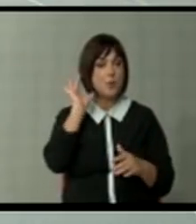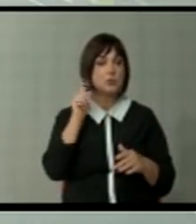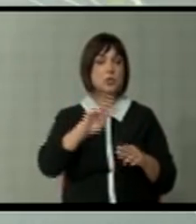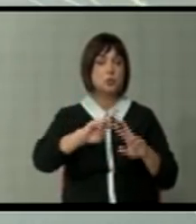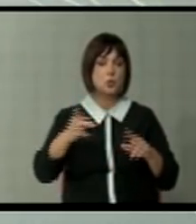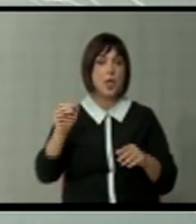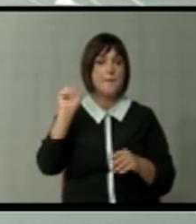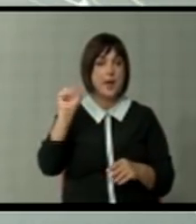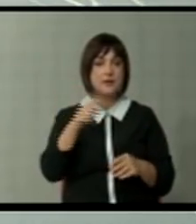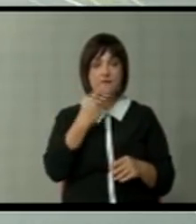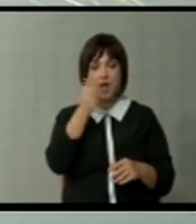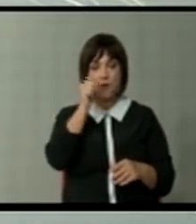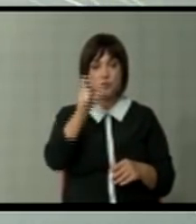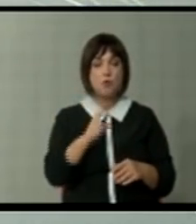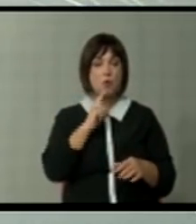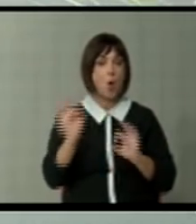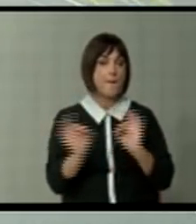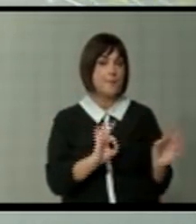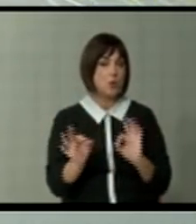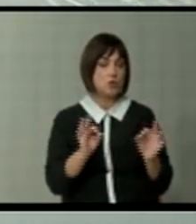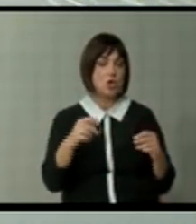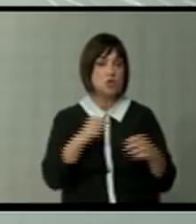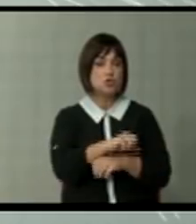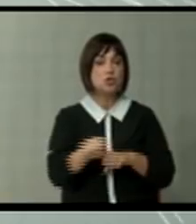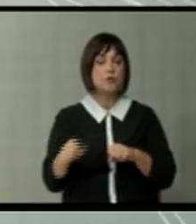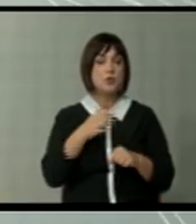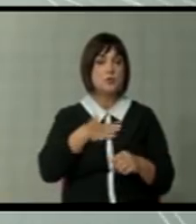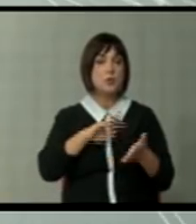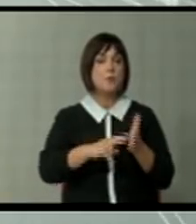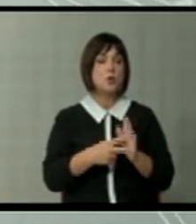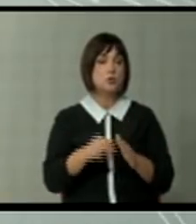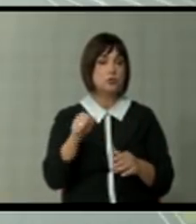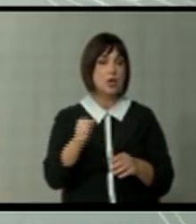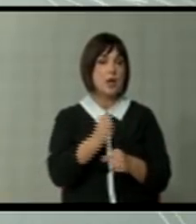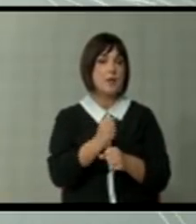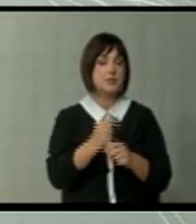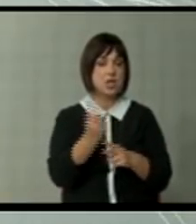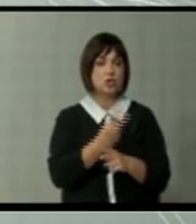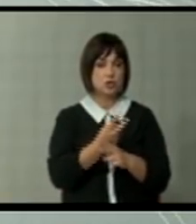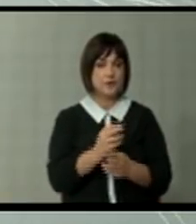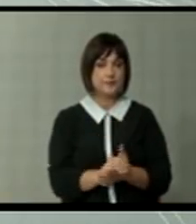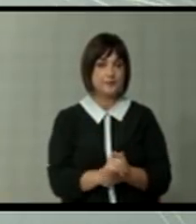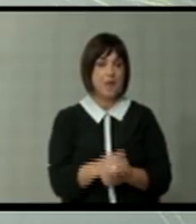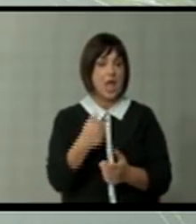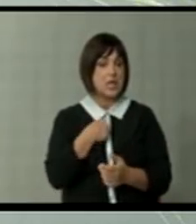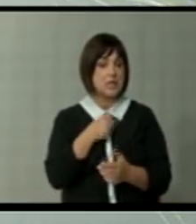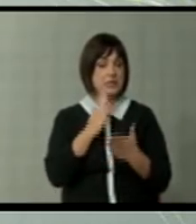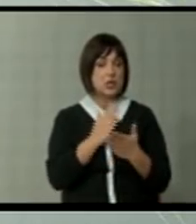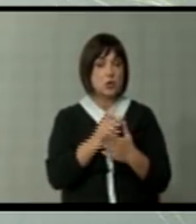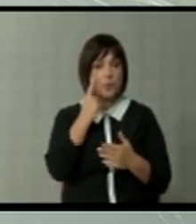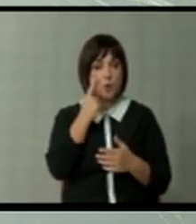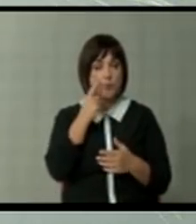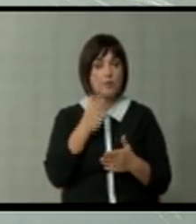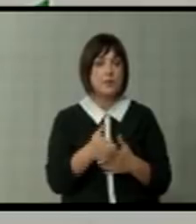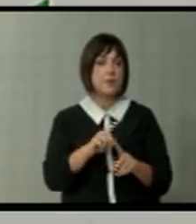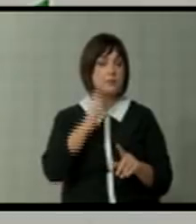партии, таков човек кој што е спремен да ја жртвуват својата политичка кариера за држава? Јас секој кога се трудам да